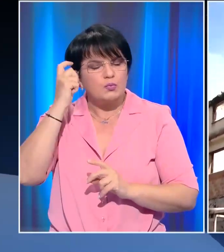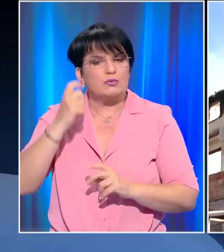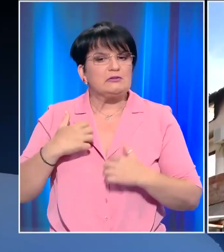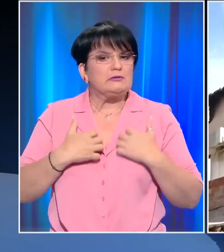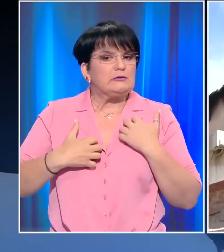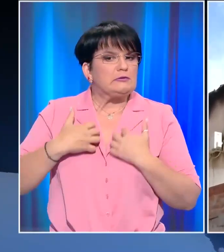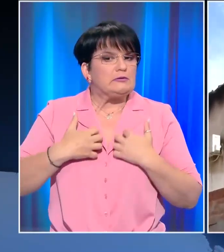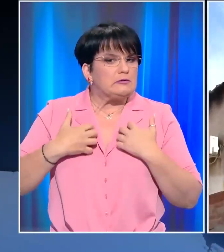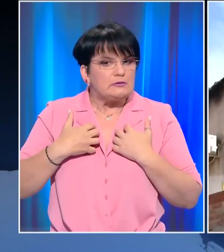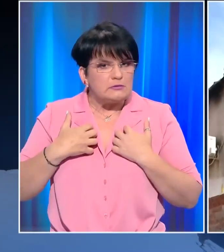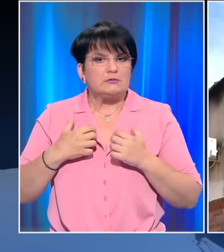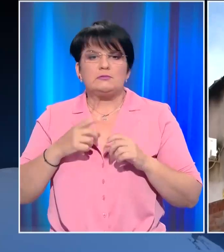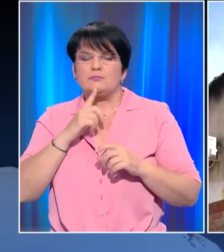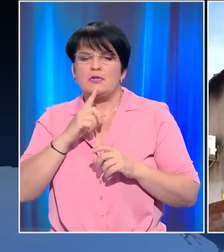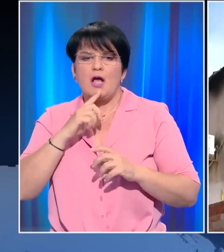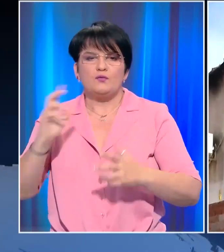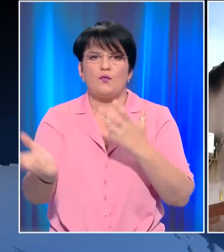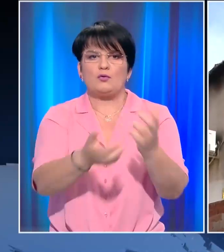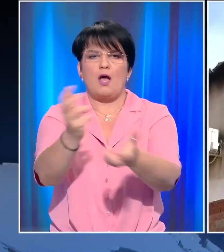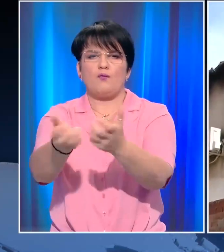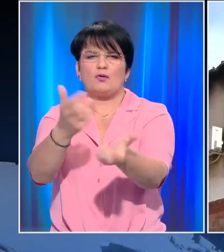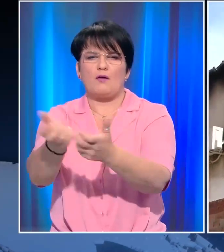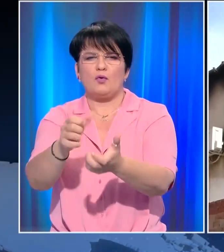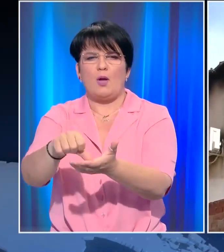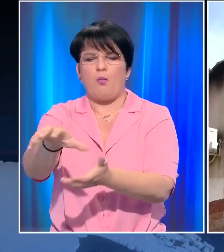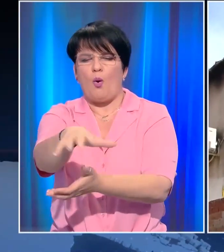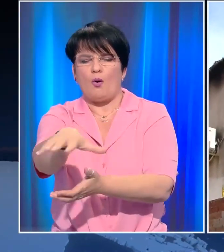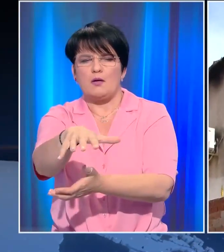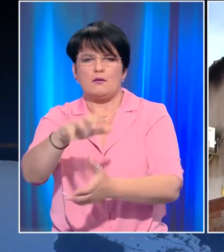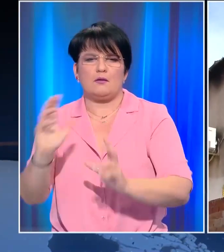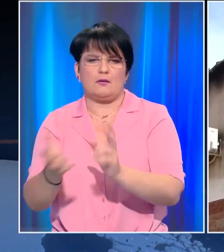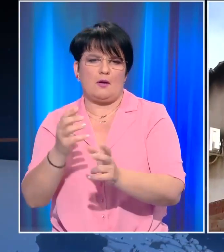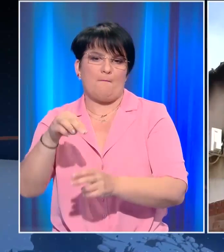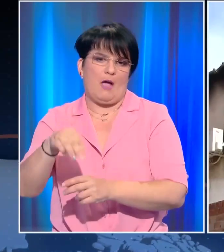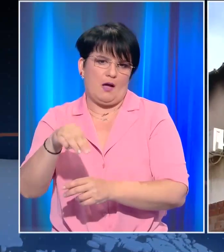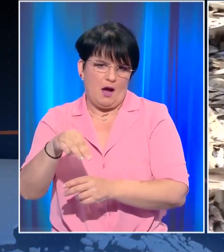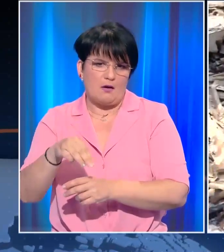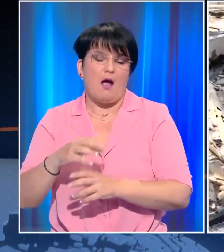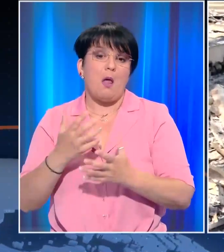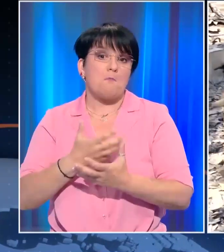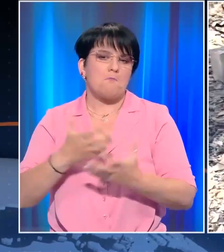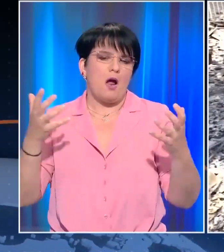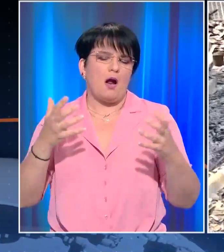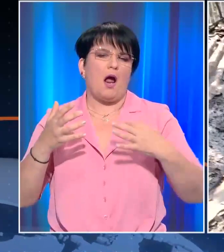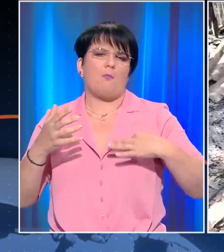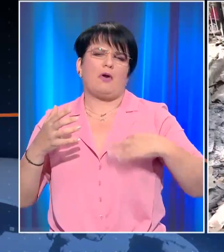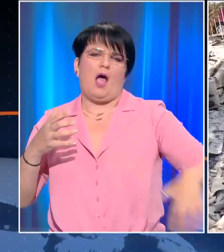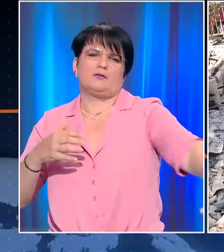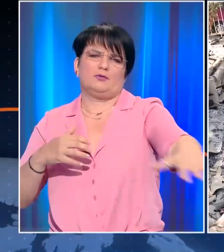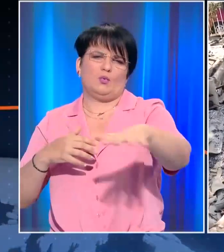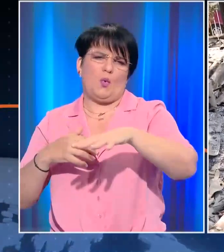γεγονός πως ο άνεμος σπρώχνει τη φωτιά προς την πόλη των Μεγάρων. Ευτυχώς βέβαια πιο κάτω υπάρχει η παιδινή έκταση